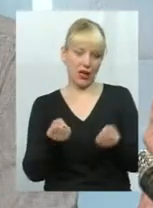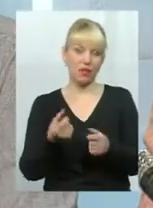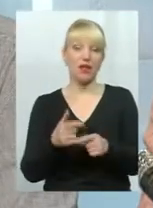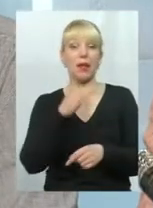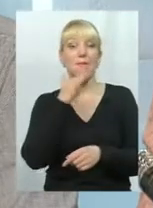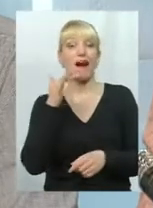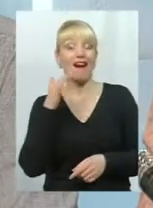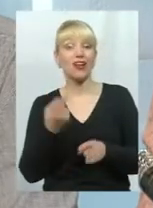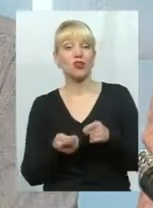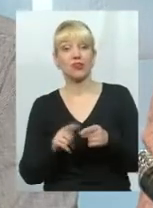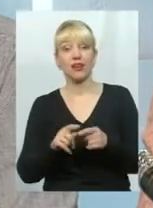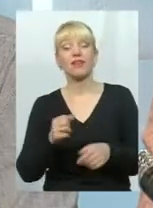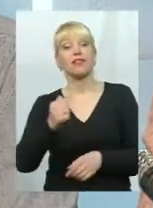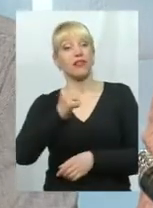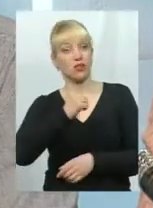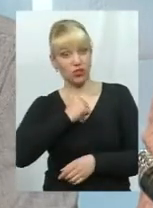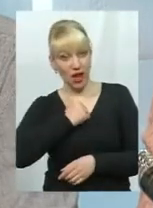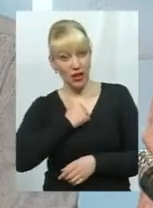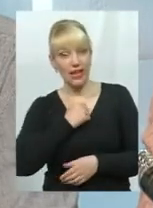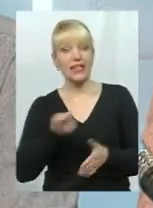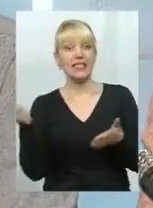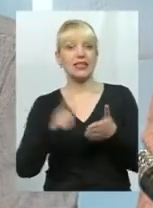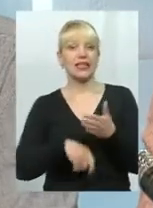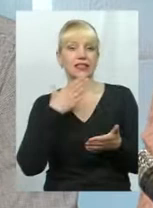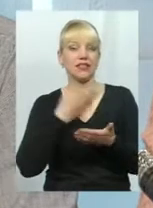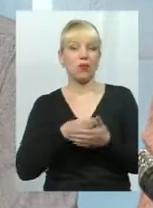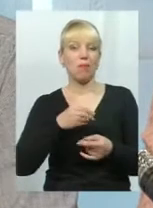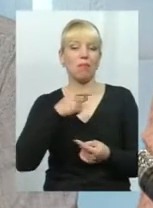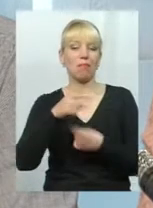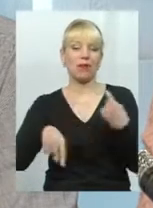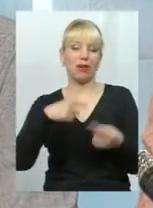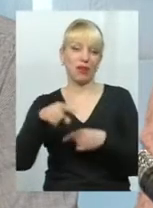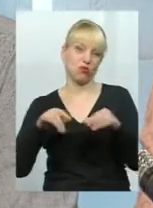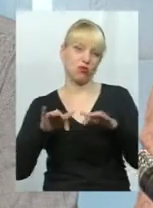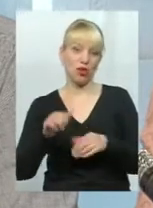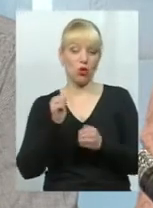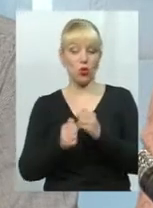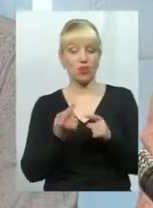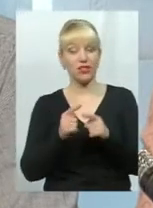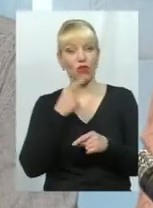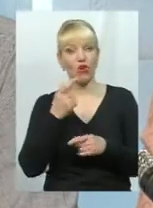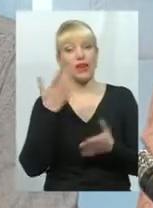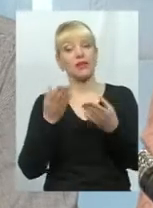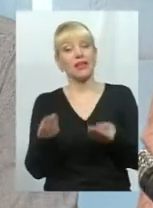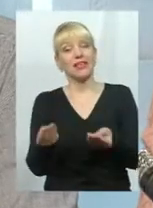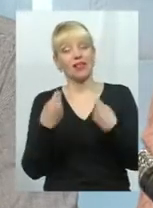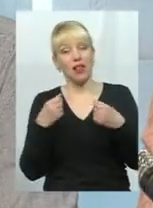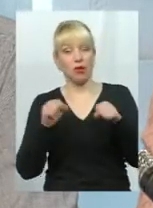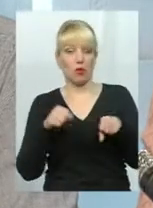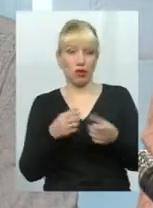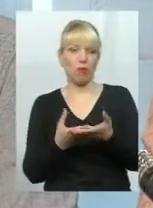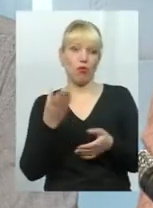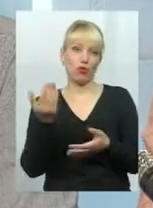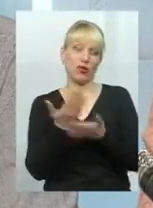на жаль, позакривали свою підприємницьку діяльність. І кожен з них каже, ви знаєте, що якби дали можливість сплочувати,